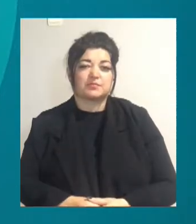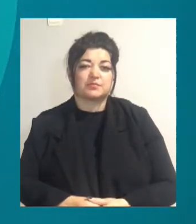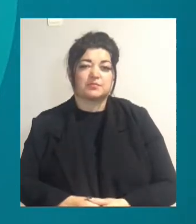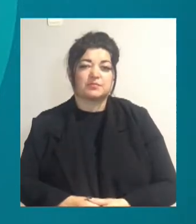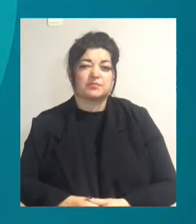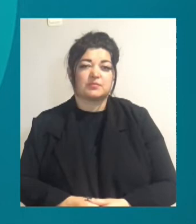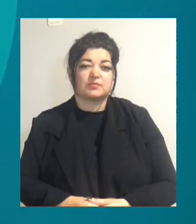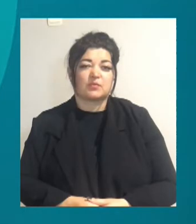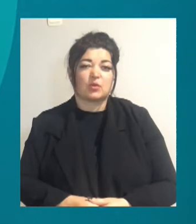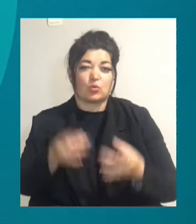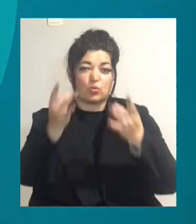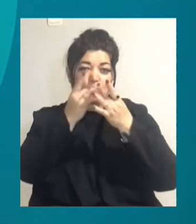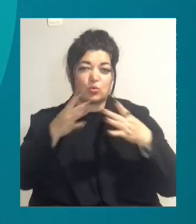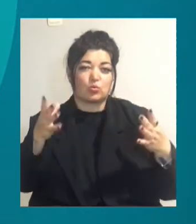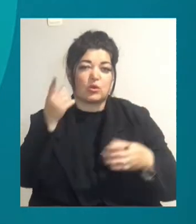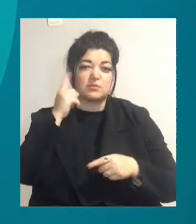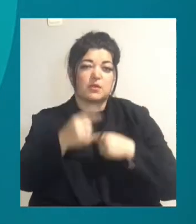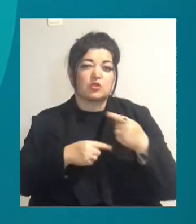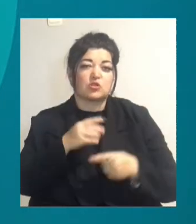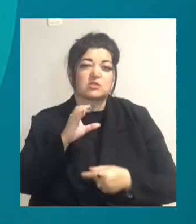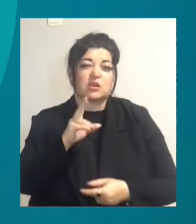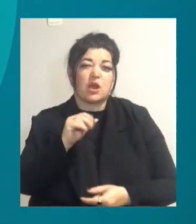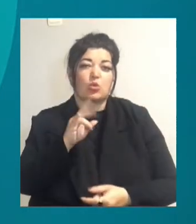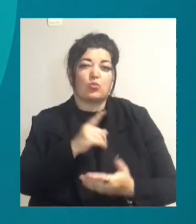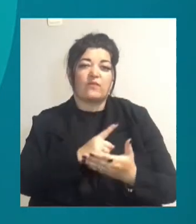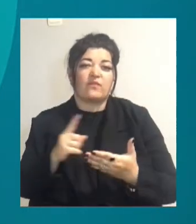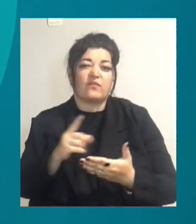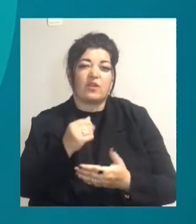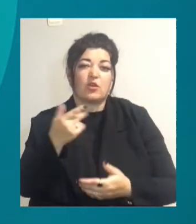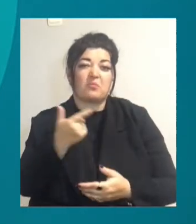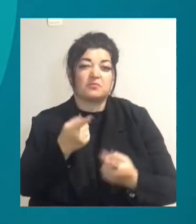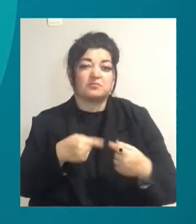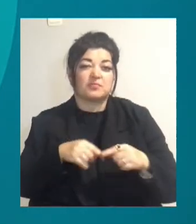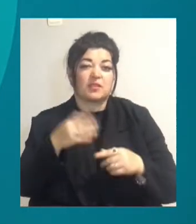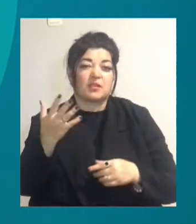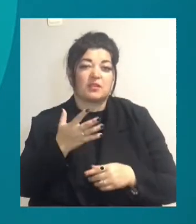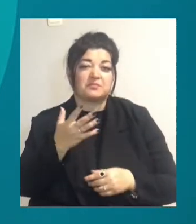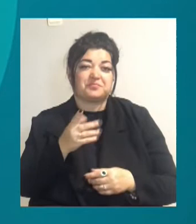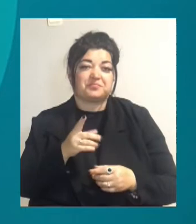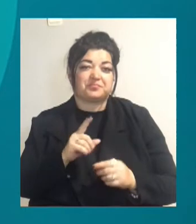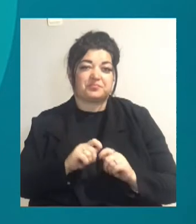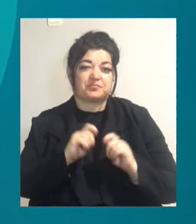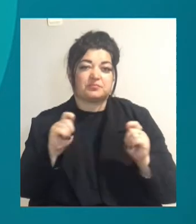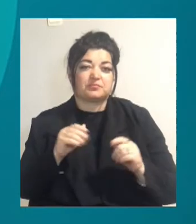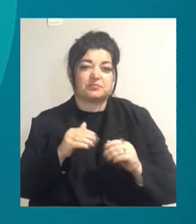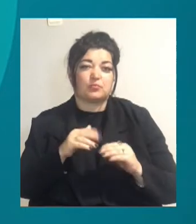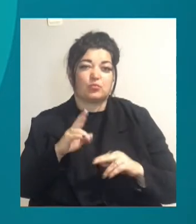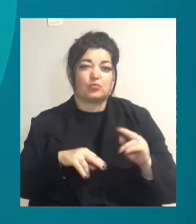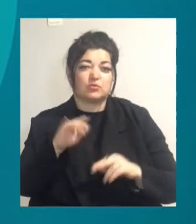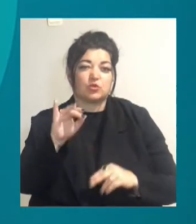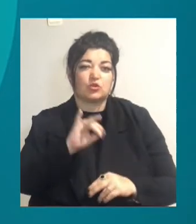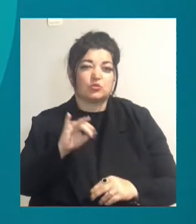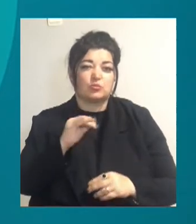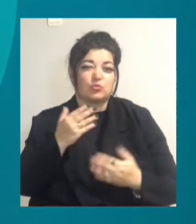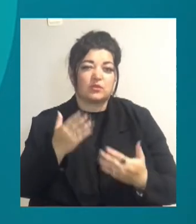Культура спадчі на сканування. Громадська організація, яка створила міні-копію одеських історичних будівель, вважає запустити курс 3D